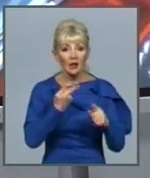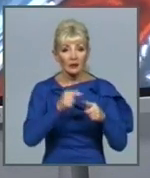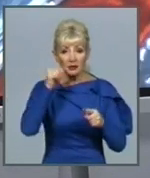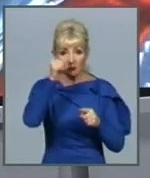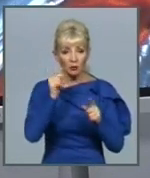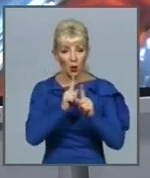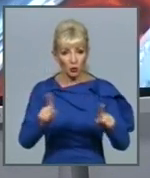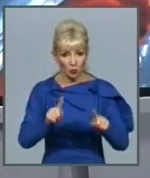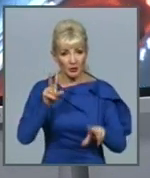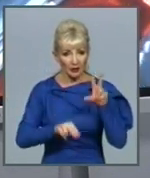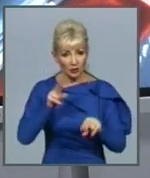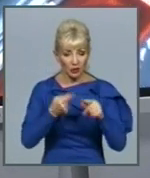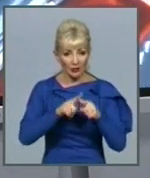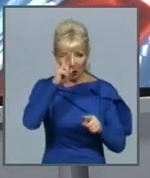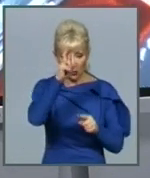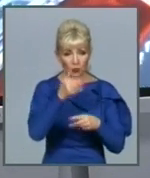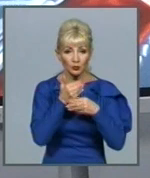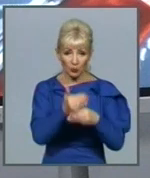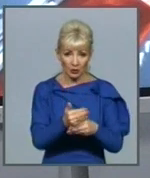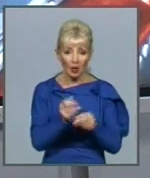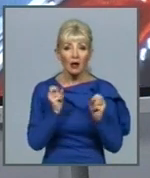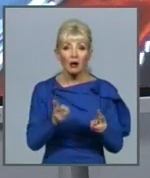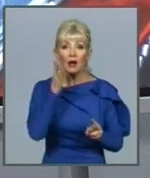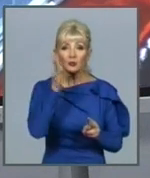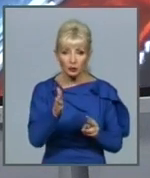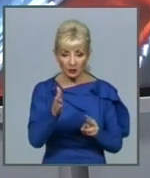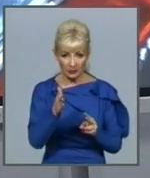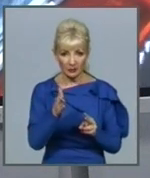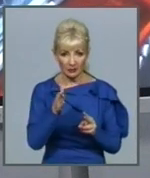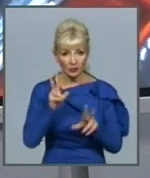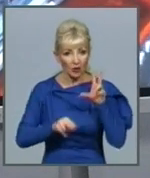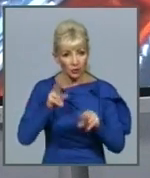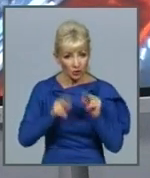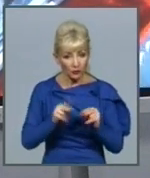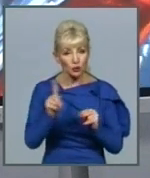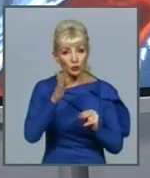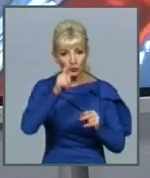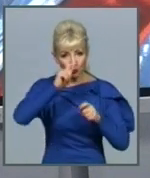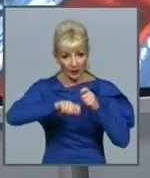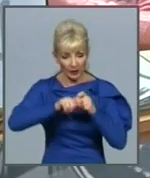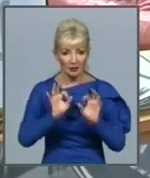державної допомоги. Як відбуватиметься процедура та що перевірятимуть, розповість Яна Біляєва.